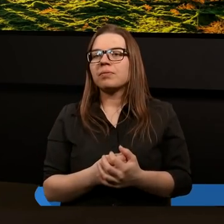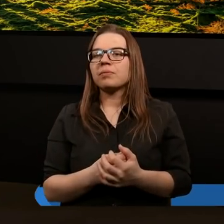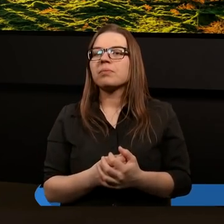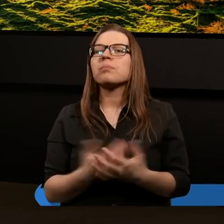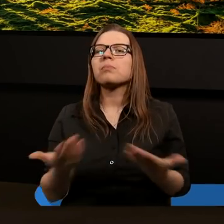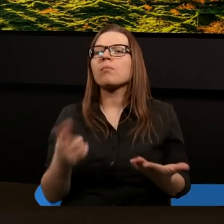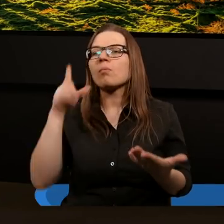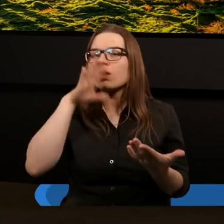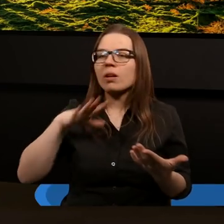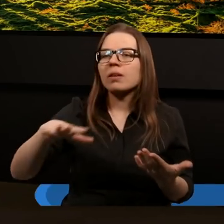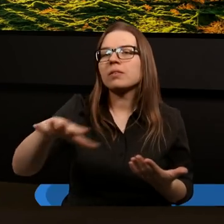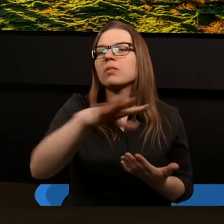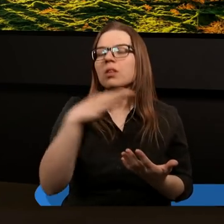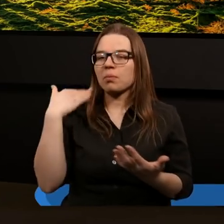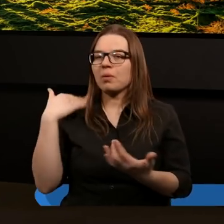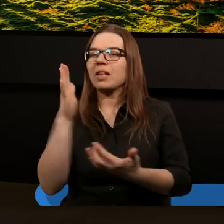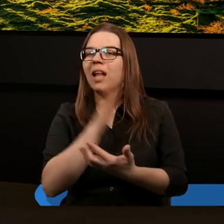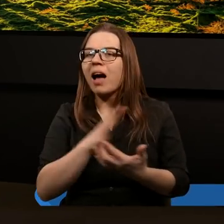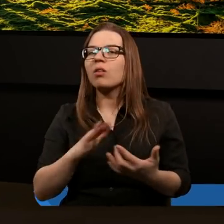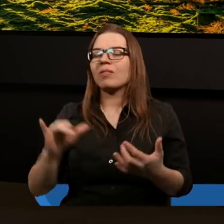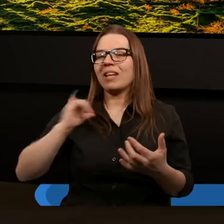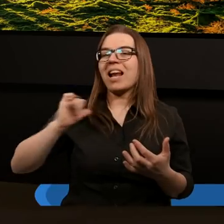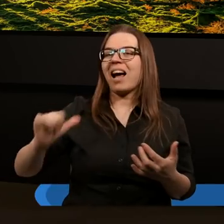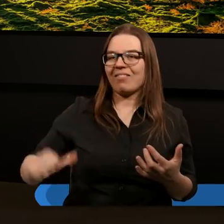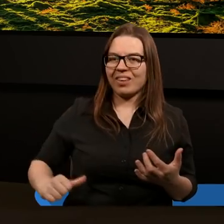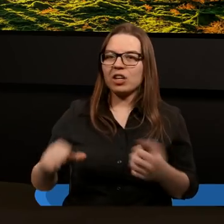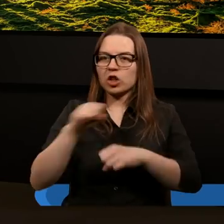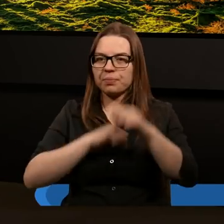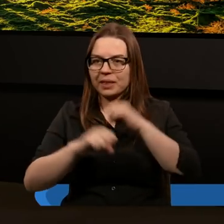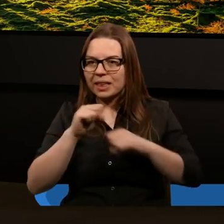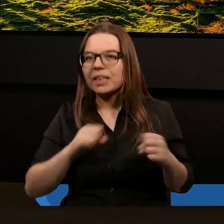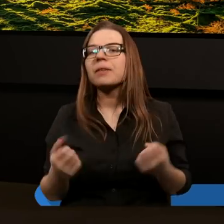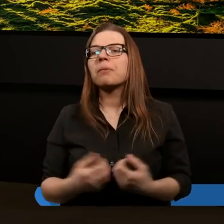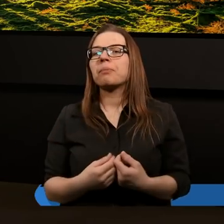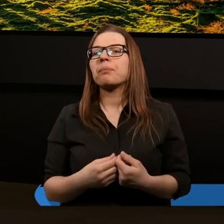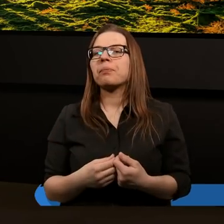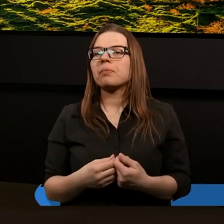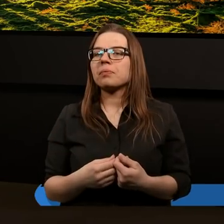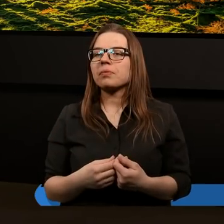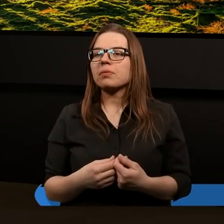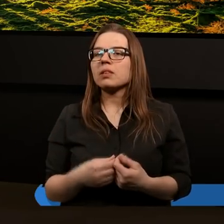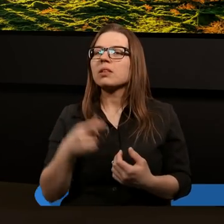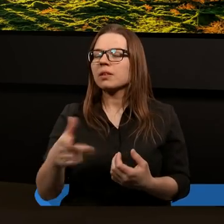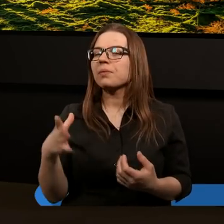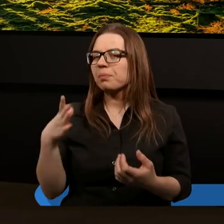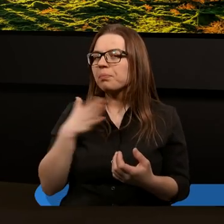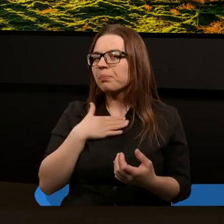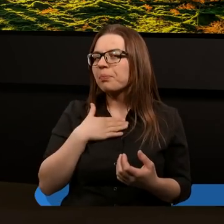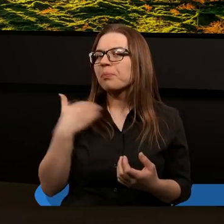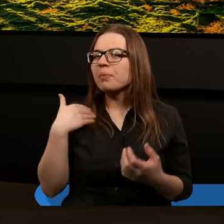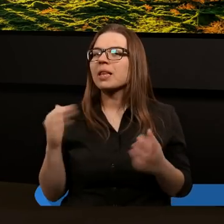Wielokulturowe społeczeństwo, wielonarodowościowe w cesarstwie rzymskim, w intencji cesarzy miało być